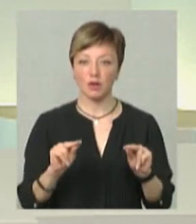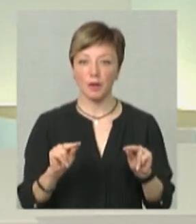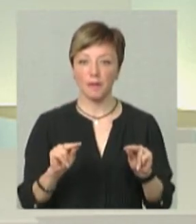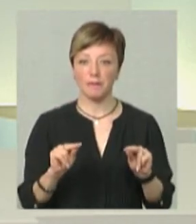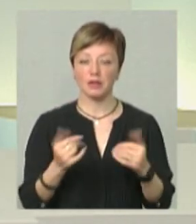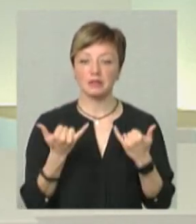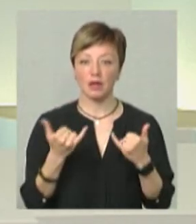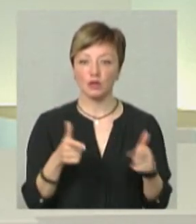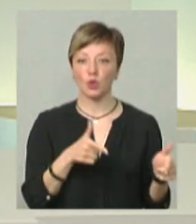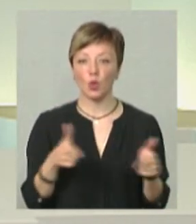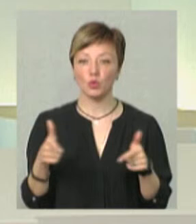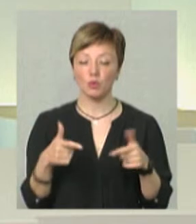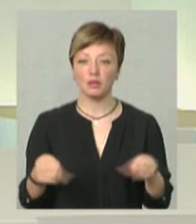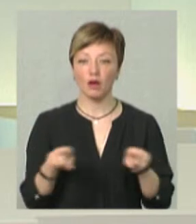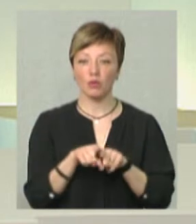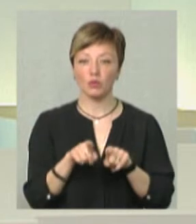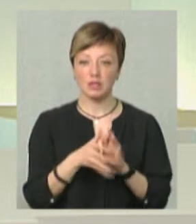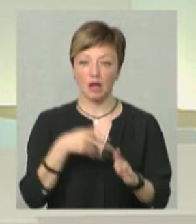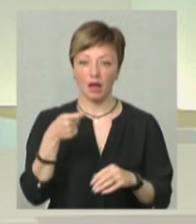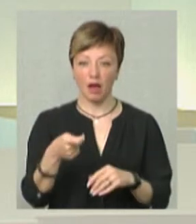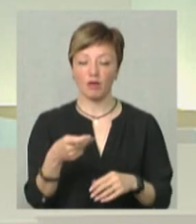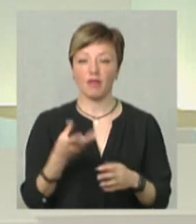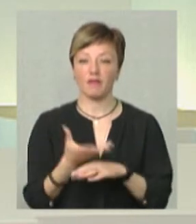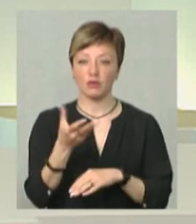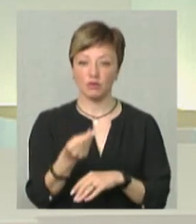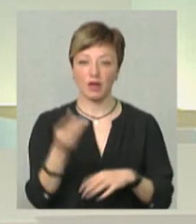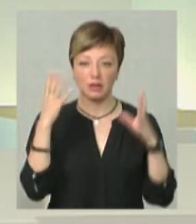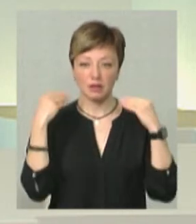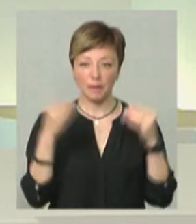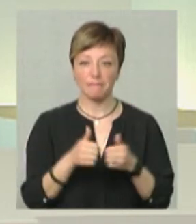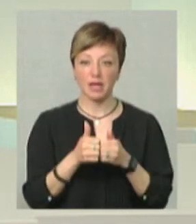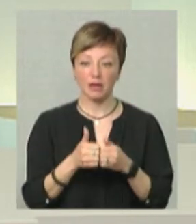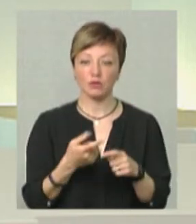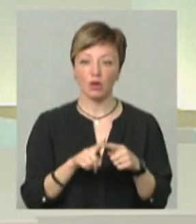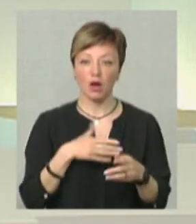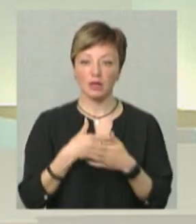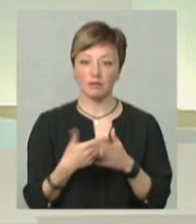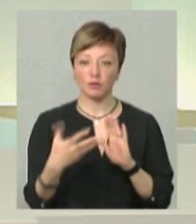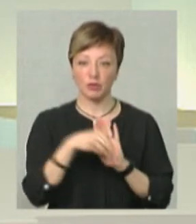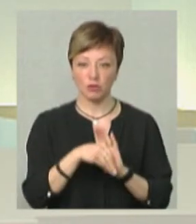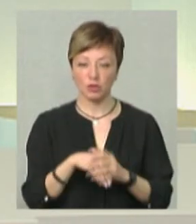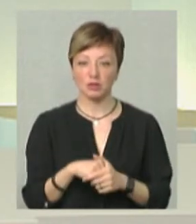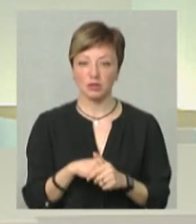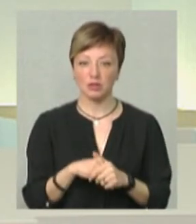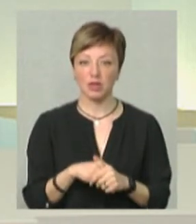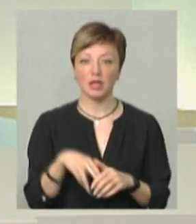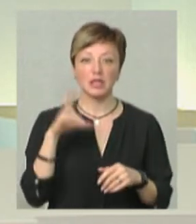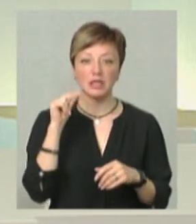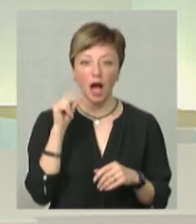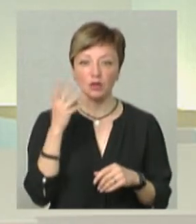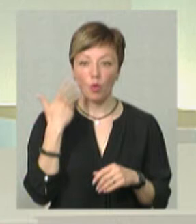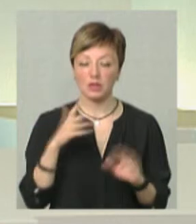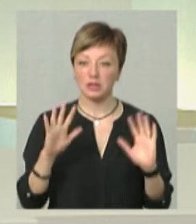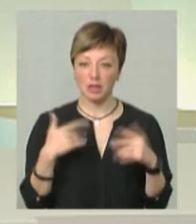ми зараз готуємо отаку заявку на фінансування, нідерландські партнери до цього активно підключилися, таку дату,